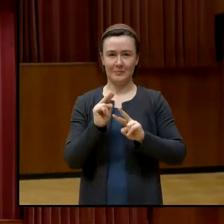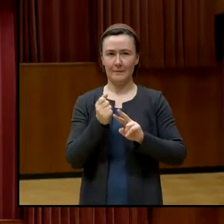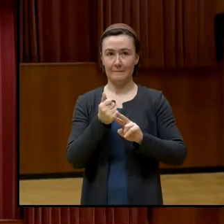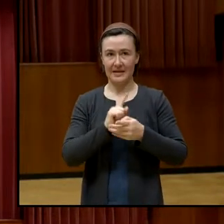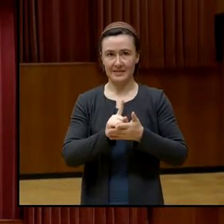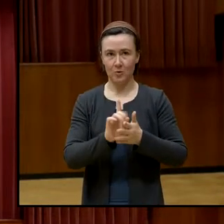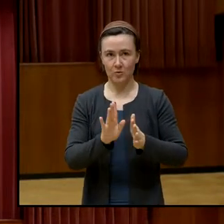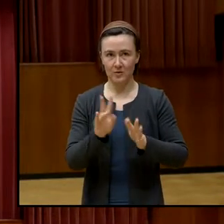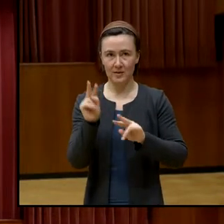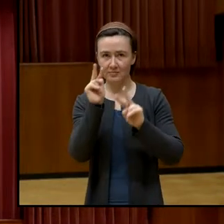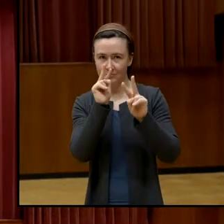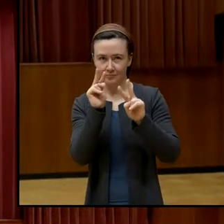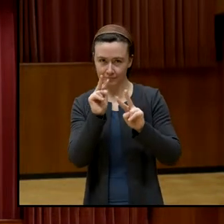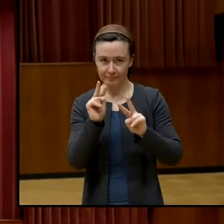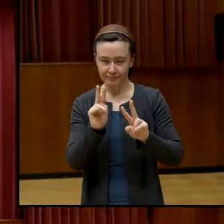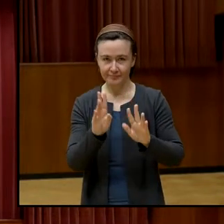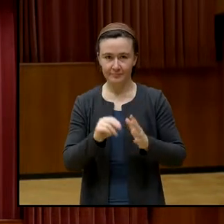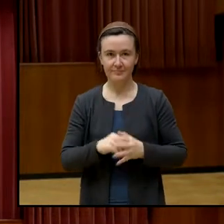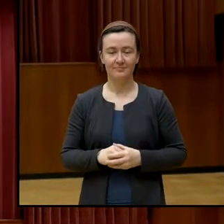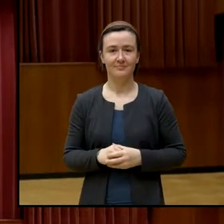Sekunden, um das alles zu lesen.